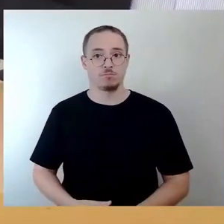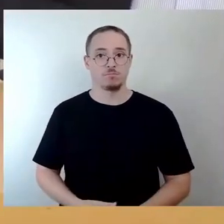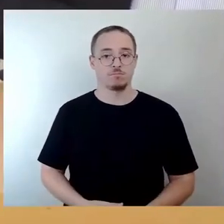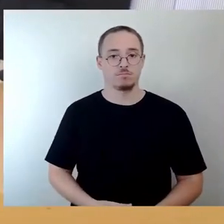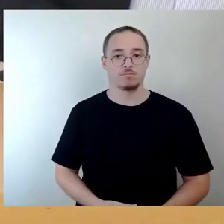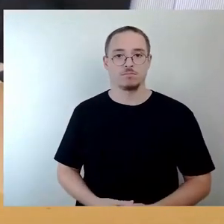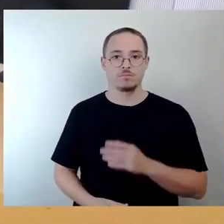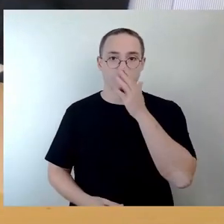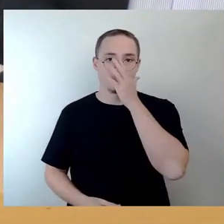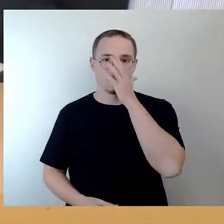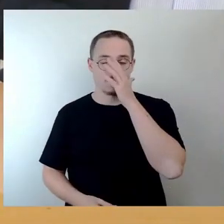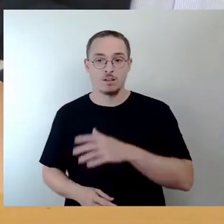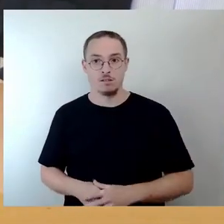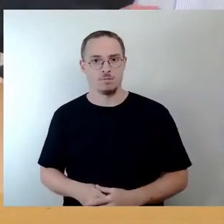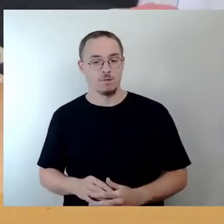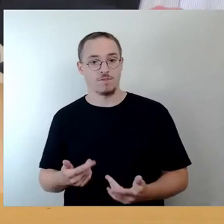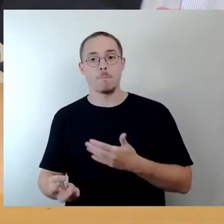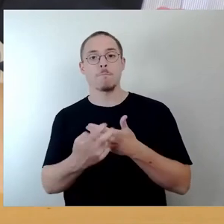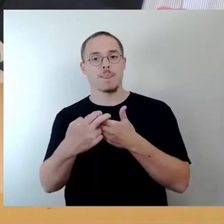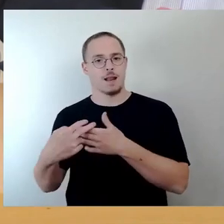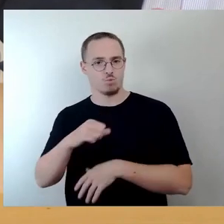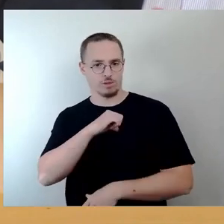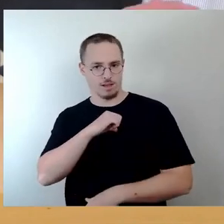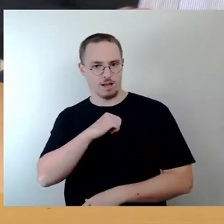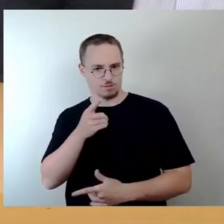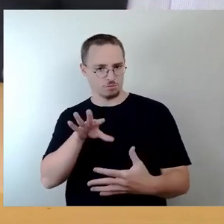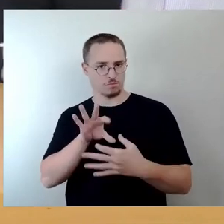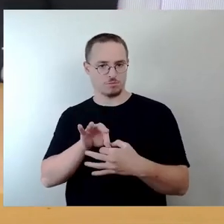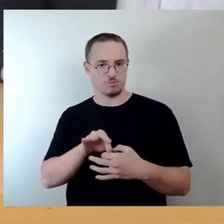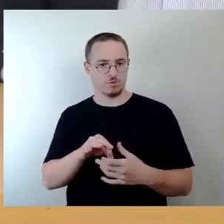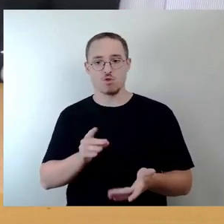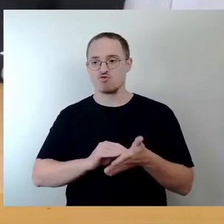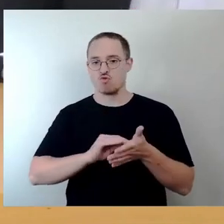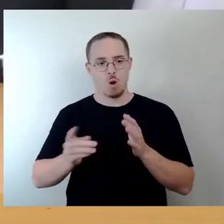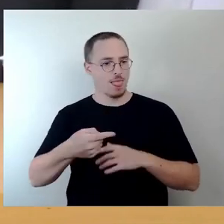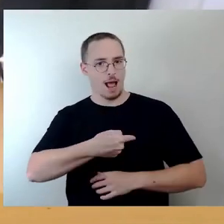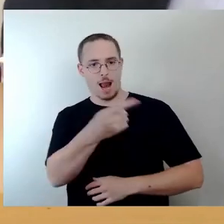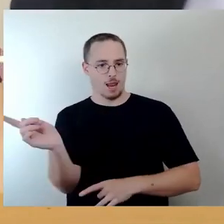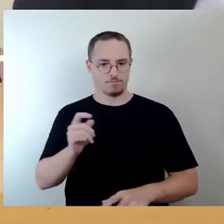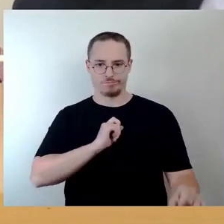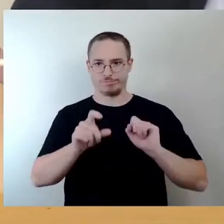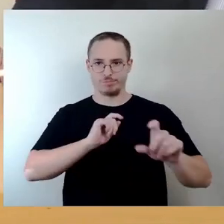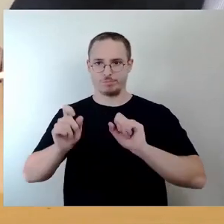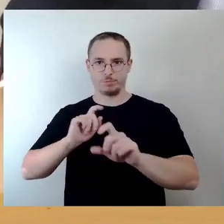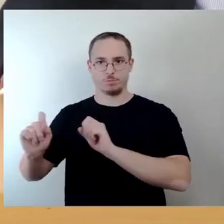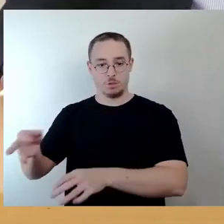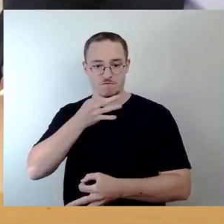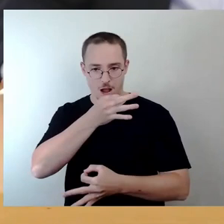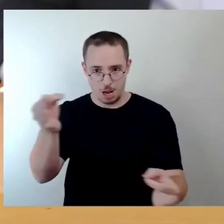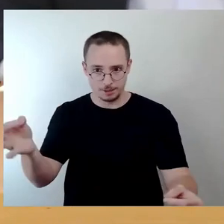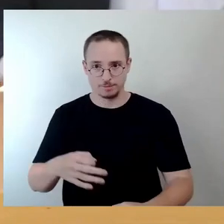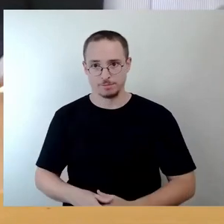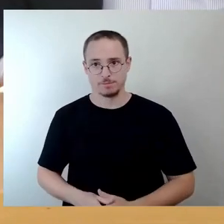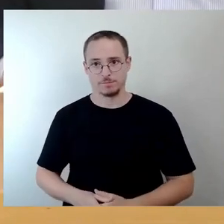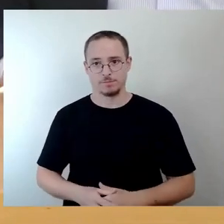angeschrieben, was die Landeshauptstadt Dresden angeht. Aus denen sind ca.